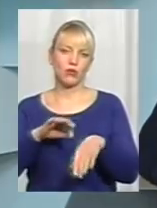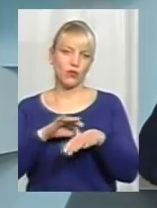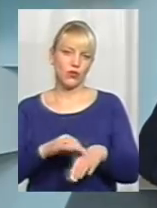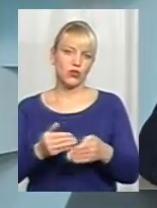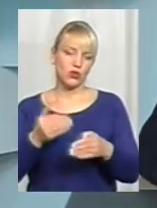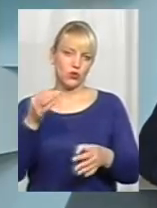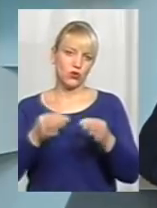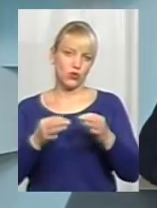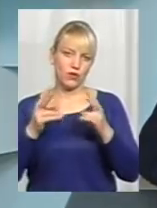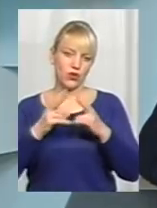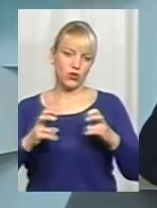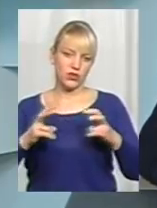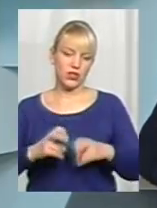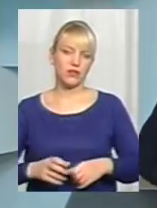розслідування.